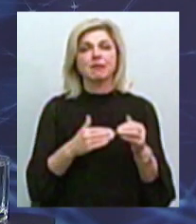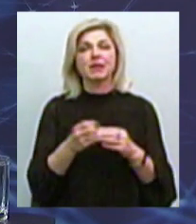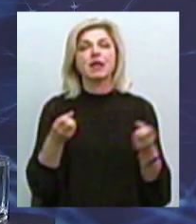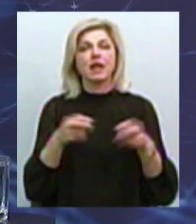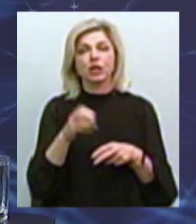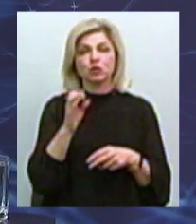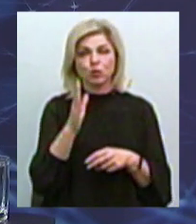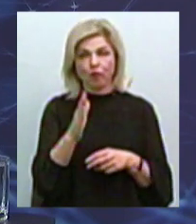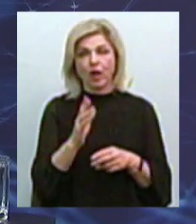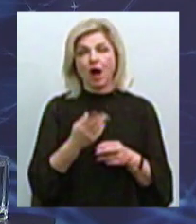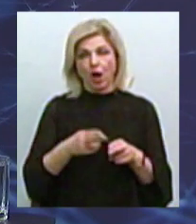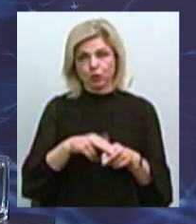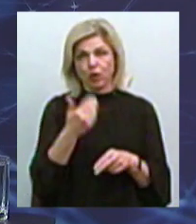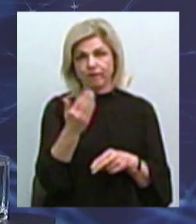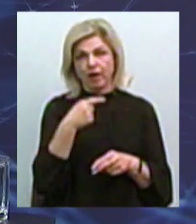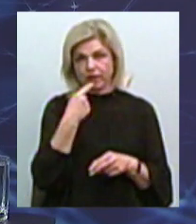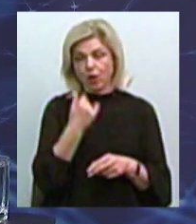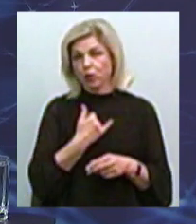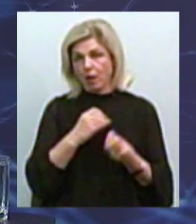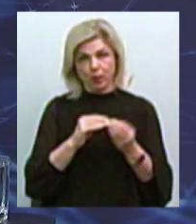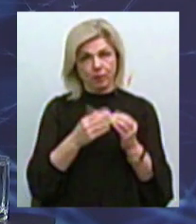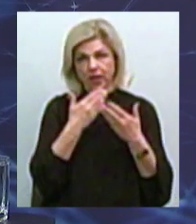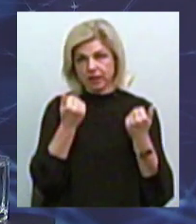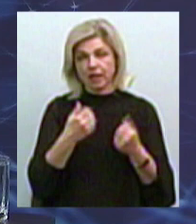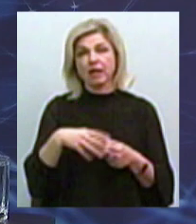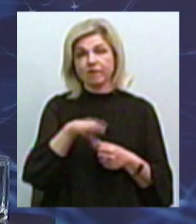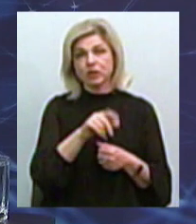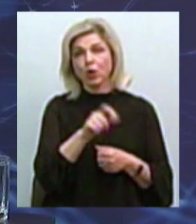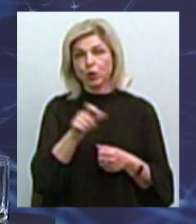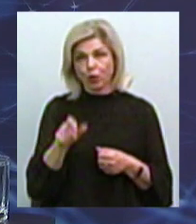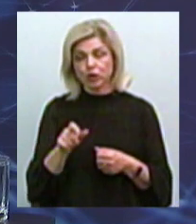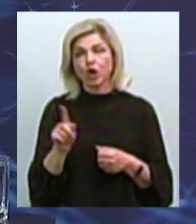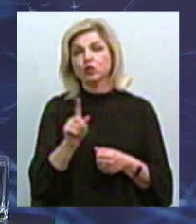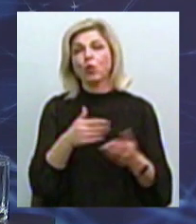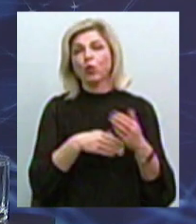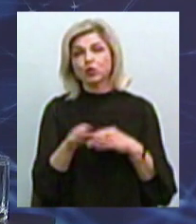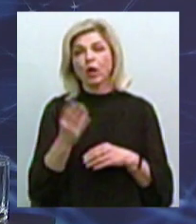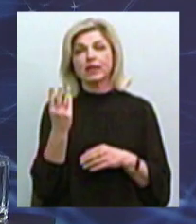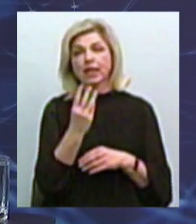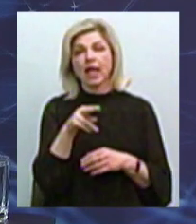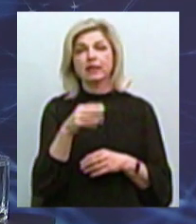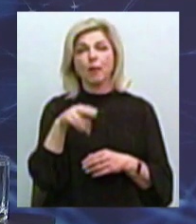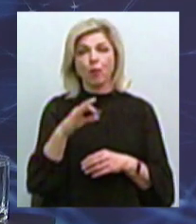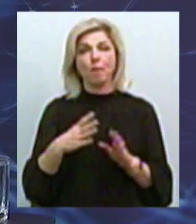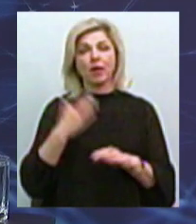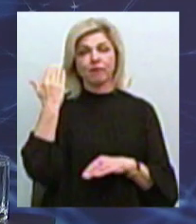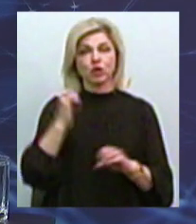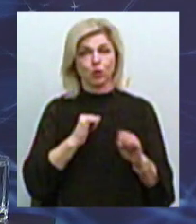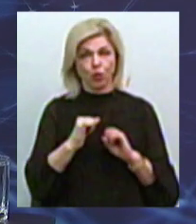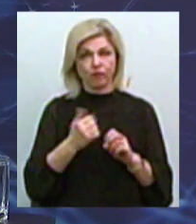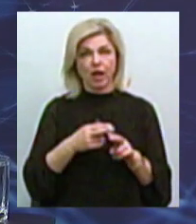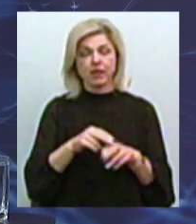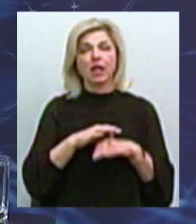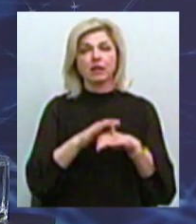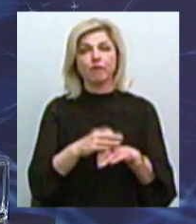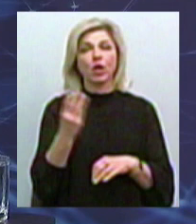говорите. У нас нет проблем. У нас все люди работают. То, что ушел с третьего депо, бывший керевник, так он довел это депо,